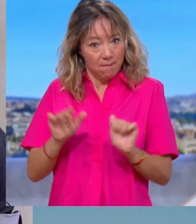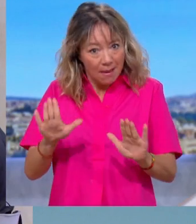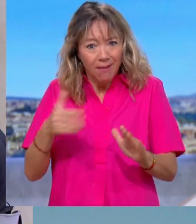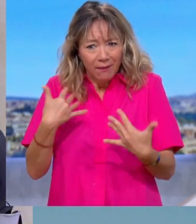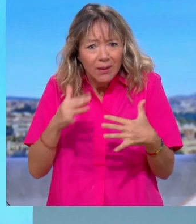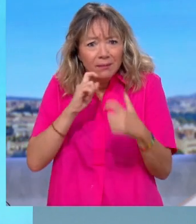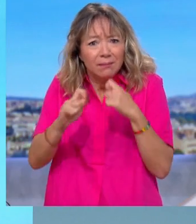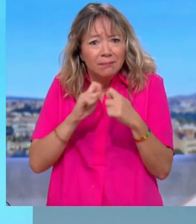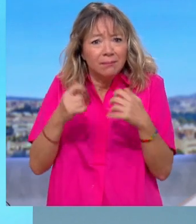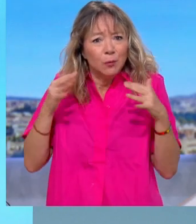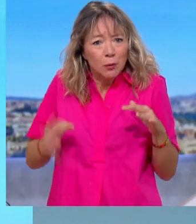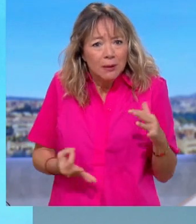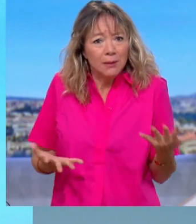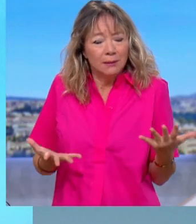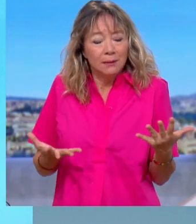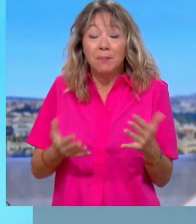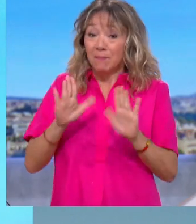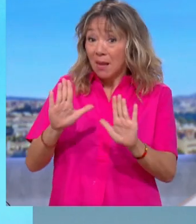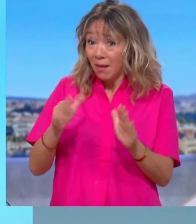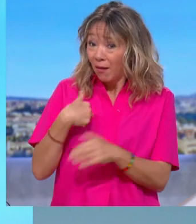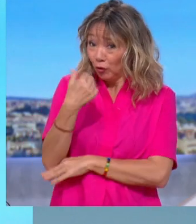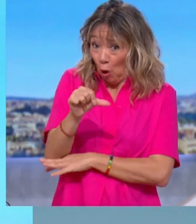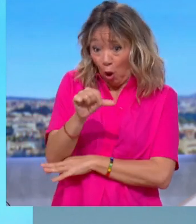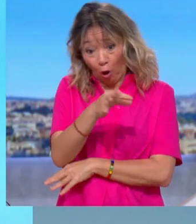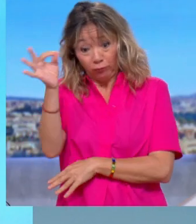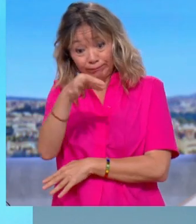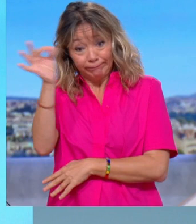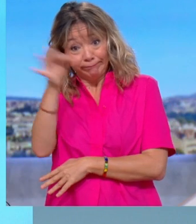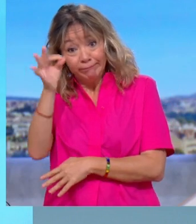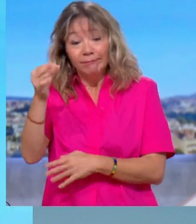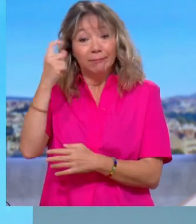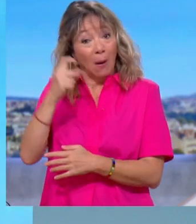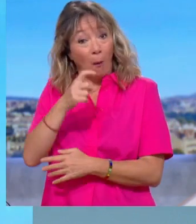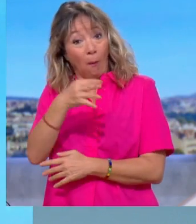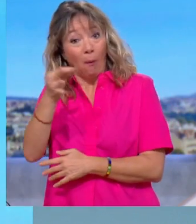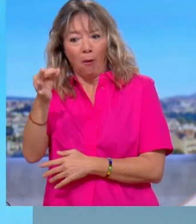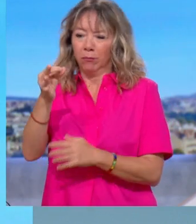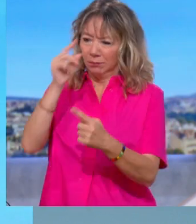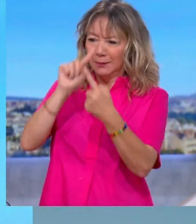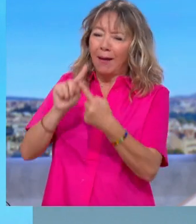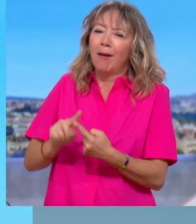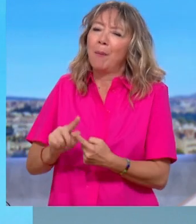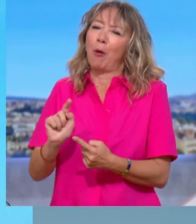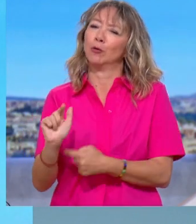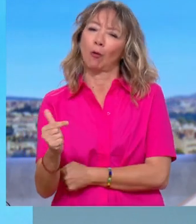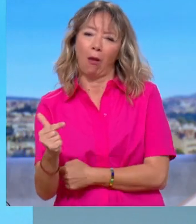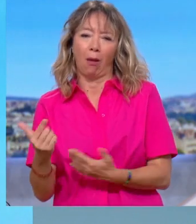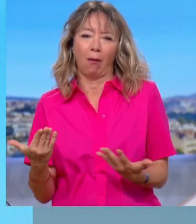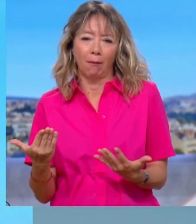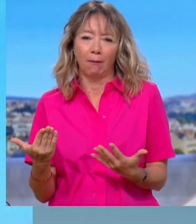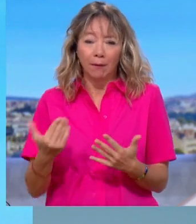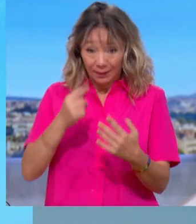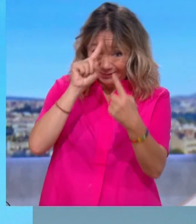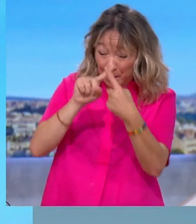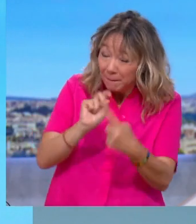a parlé. Le problème, c'est que les seuls sujets que le chef de l'État retient sont des sujets qui sont des sujets plutôt secondaires. Et les sujets